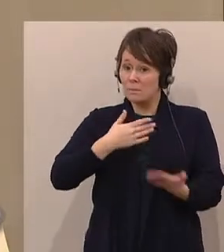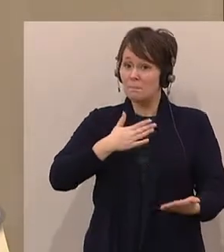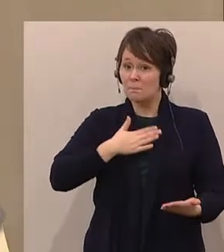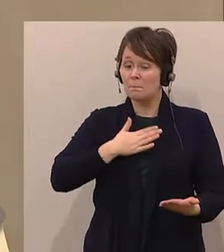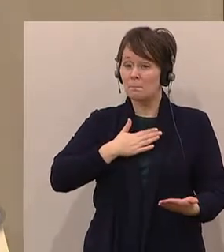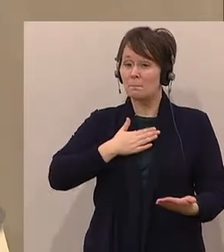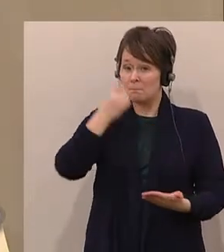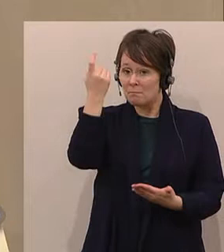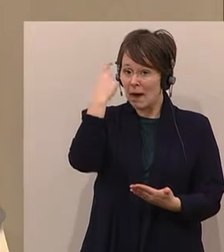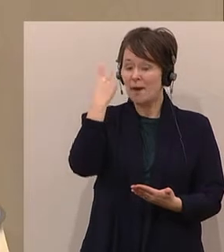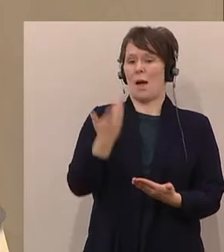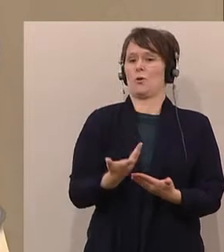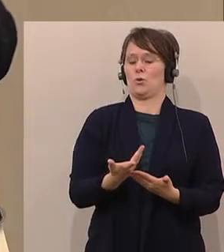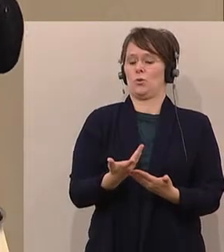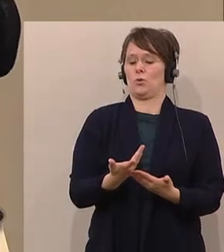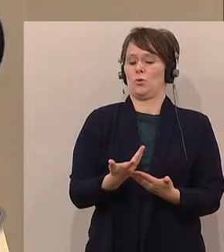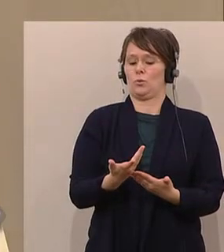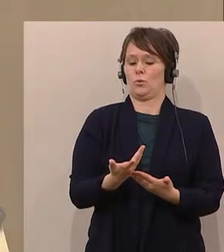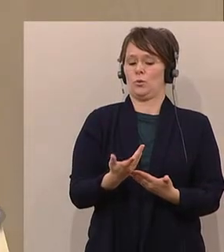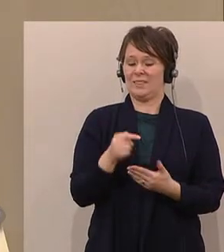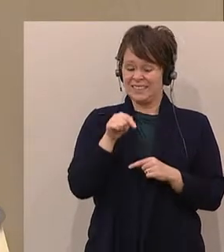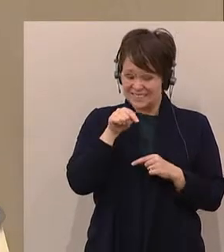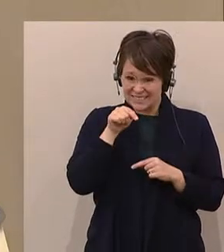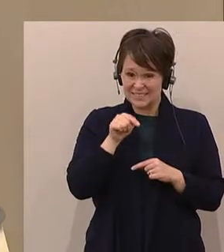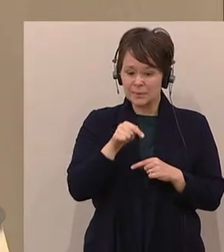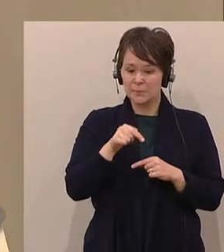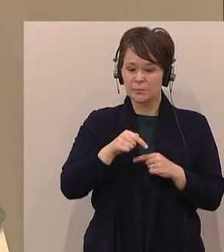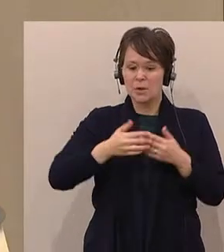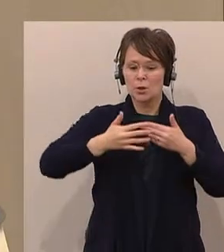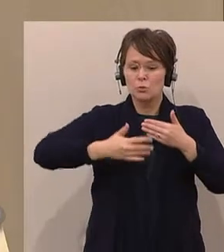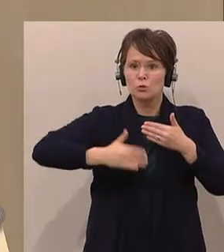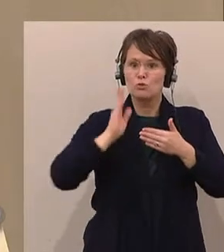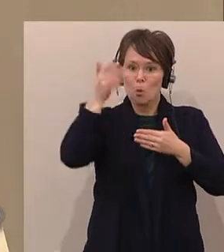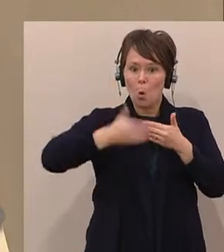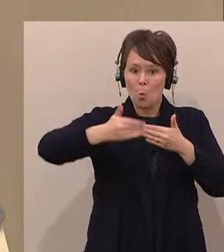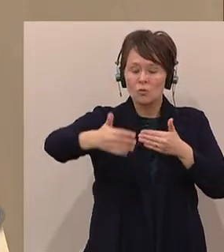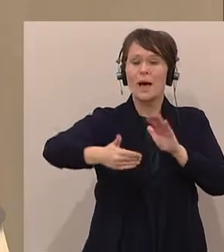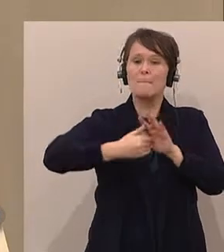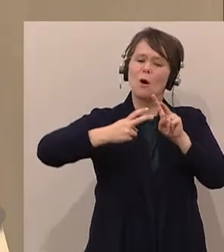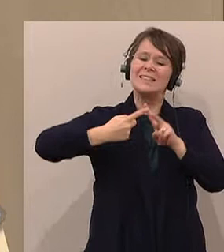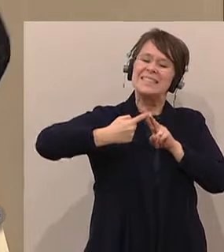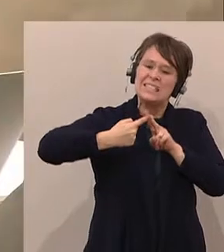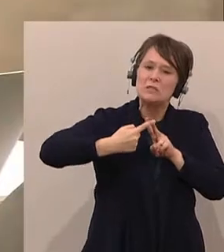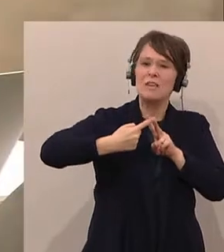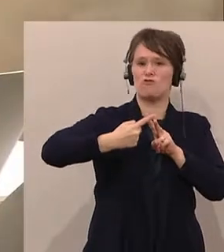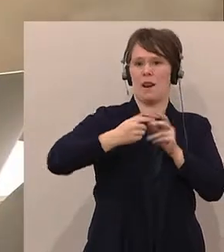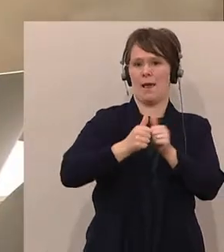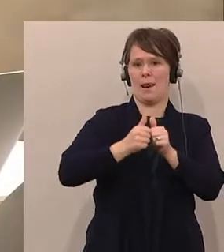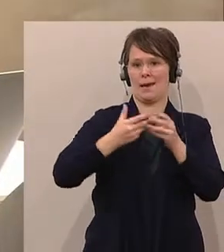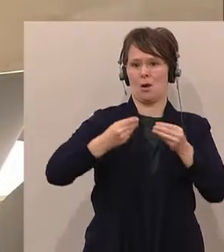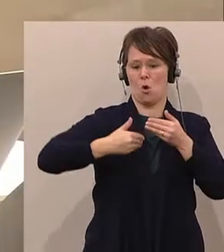dass es ohne zukünftige Zwischenenergieträger nicht gehen wird. Und wenn wir